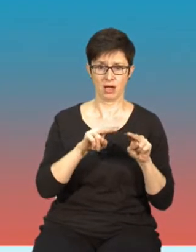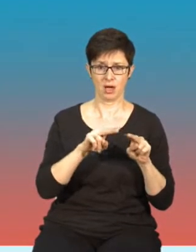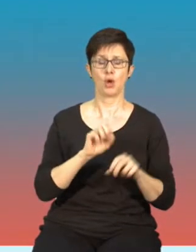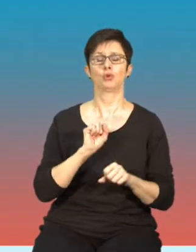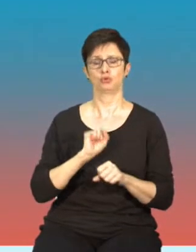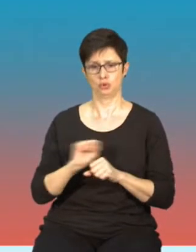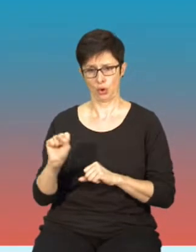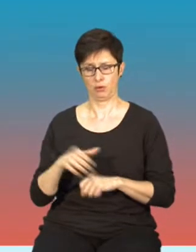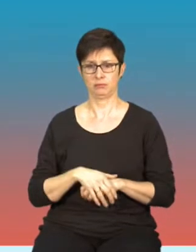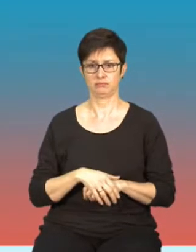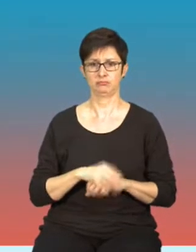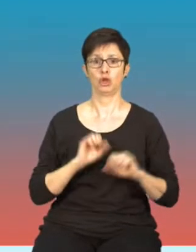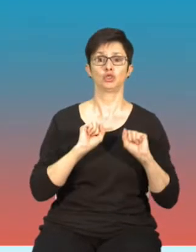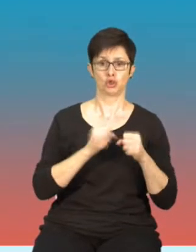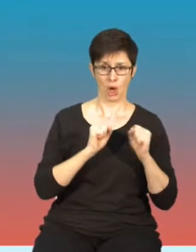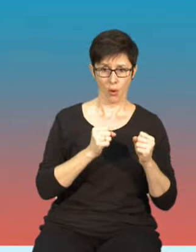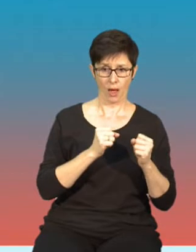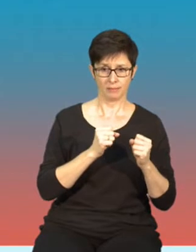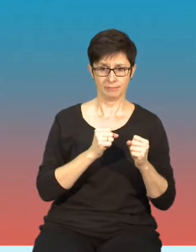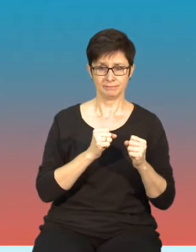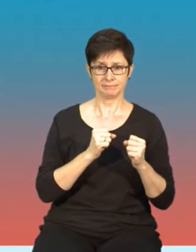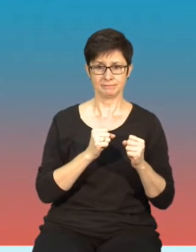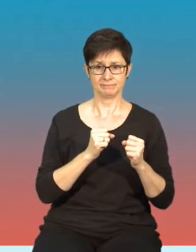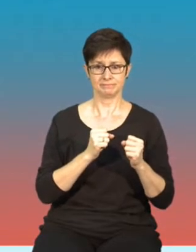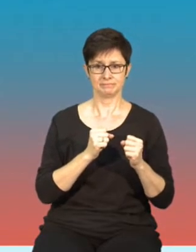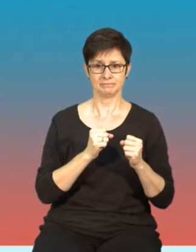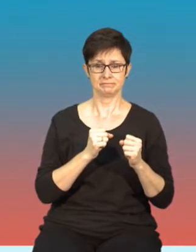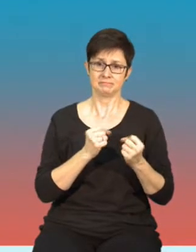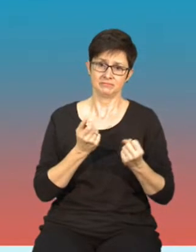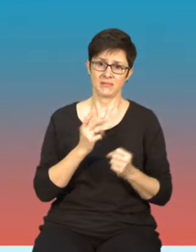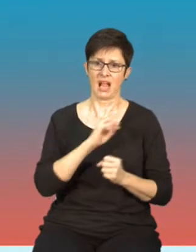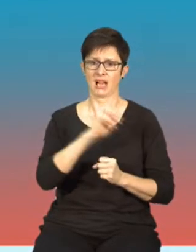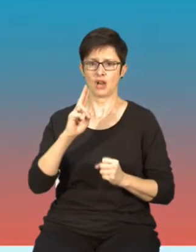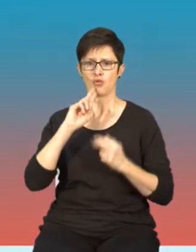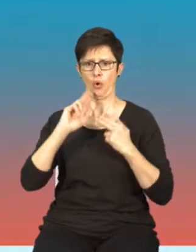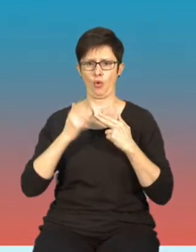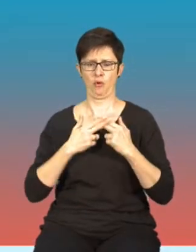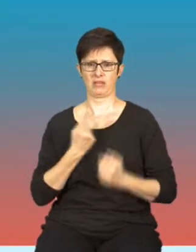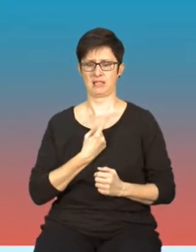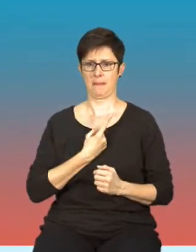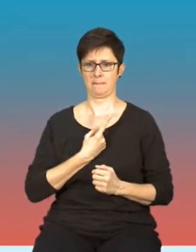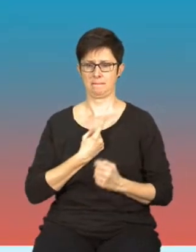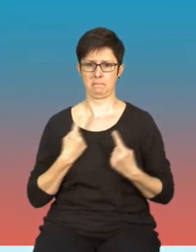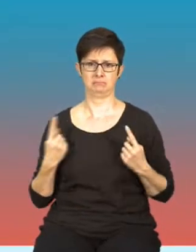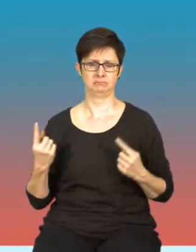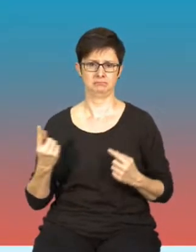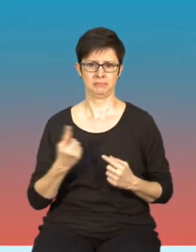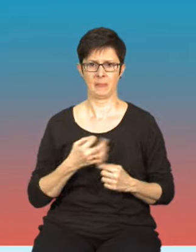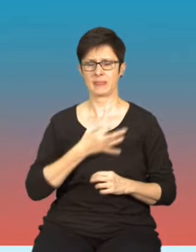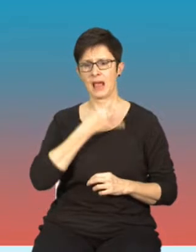Są. Czy one działają? Na to każdy musi odpowiedzieć sobie sam. Najlepiej w oparciu o